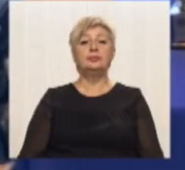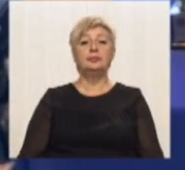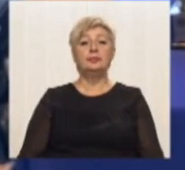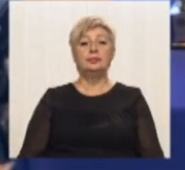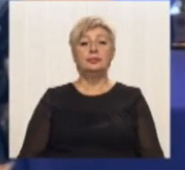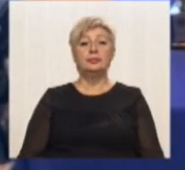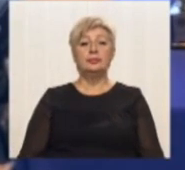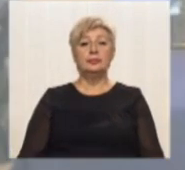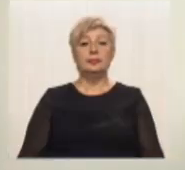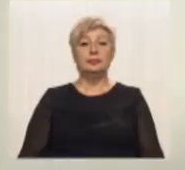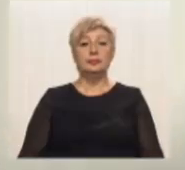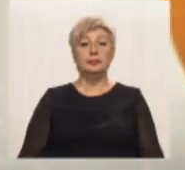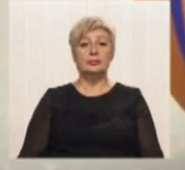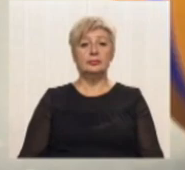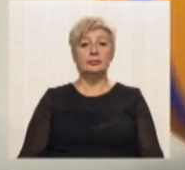новин 51-го.